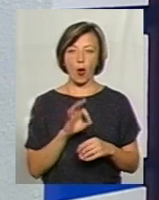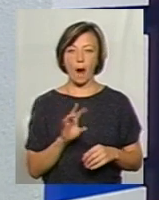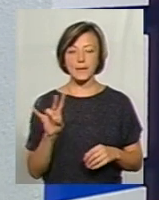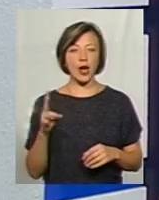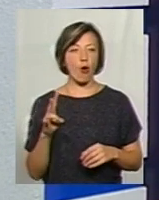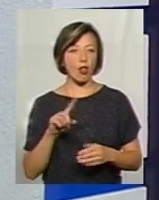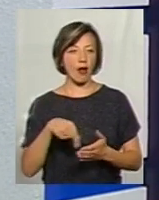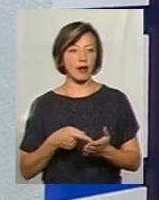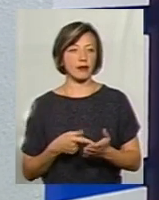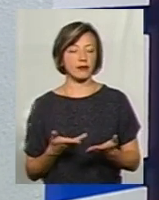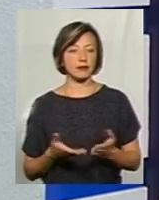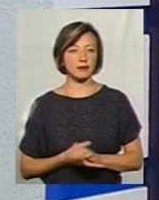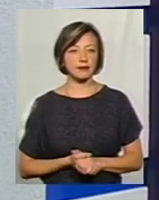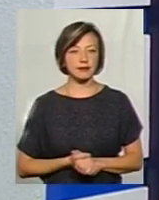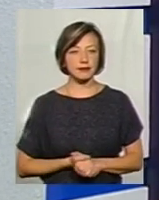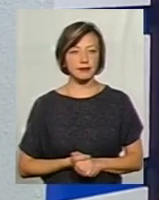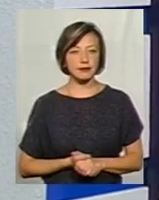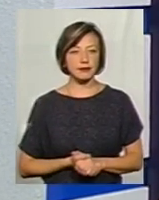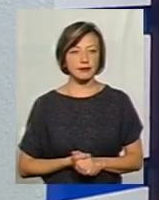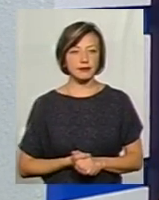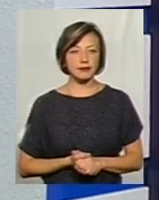якщо нам вже дали слово.